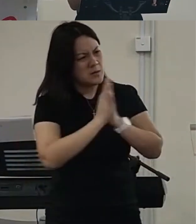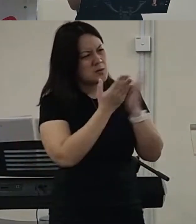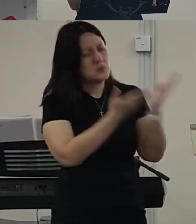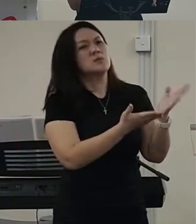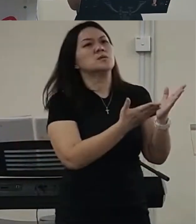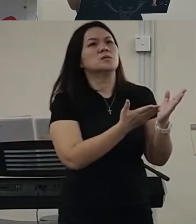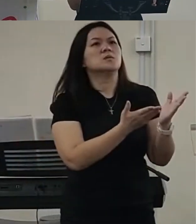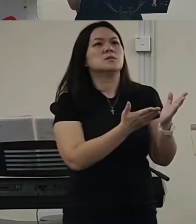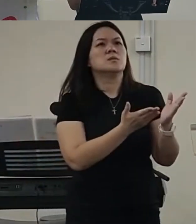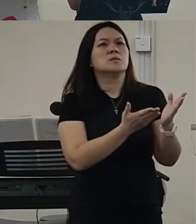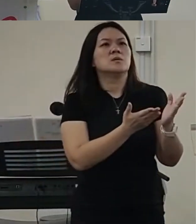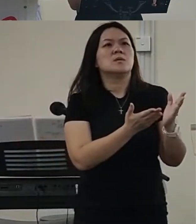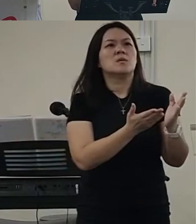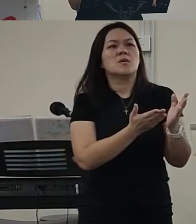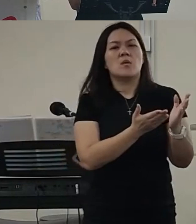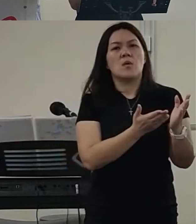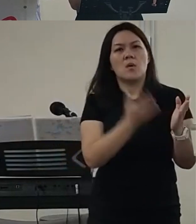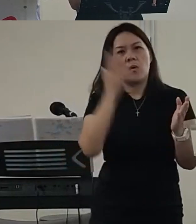他就说